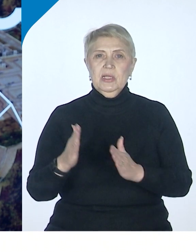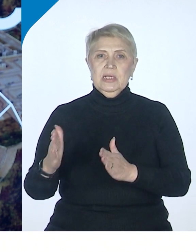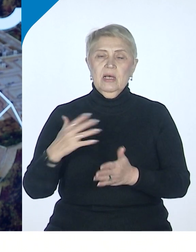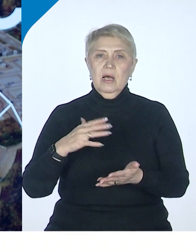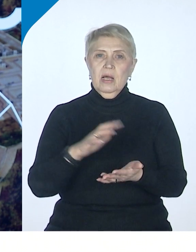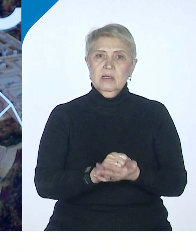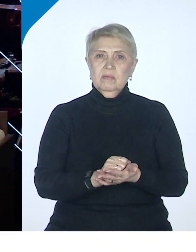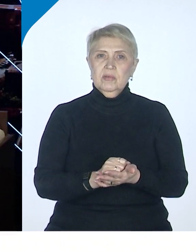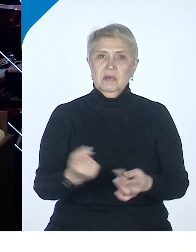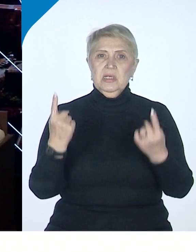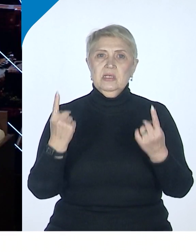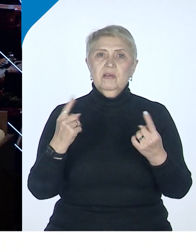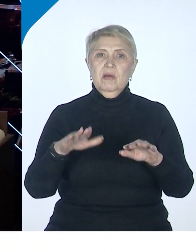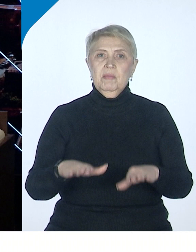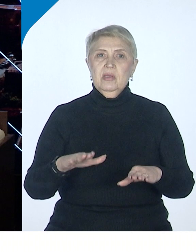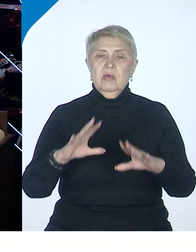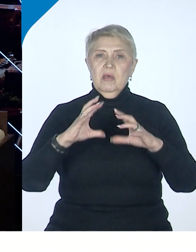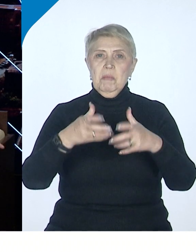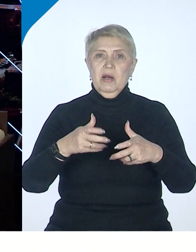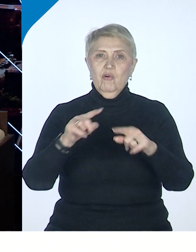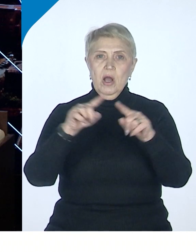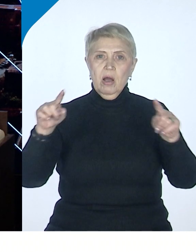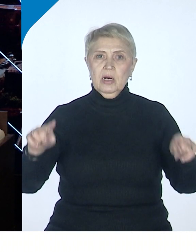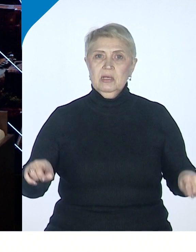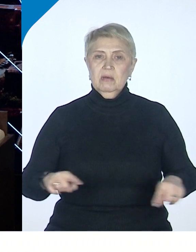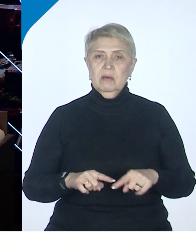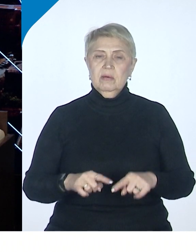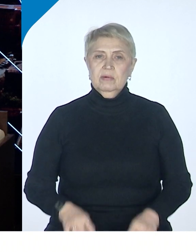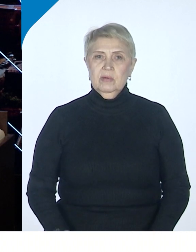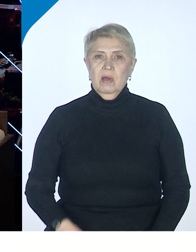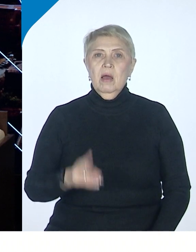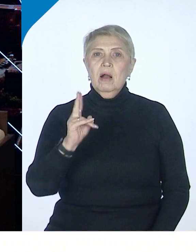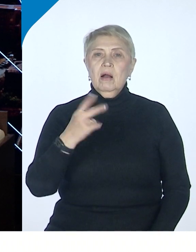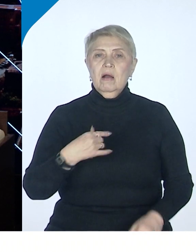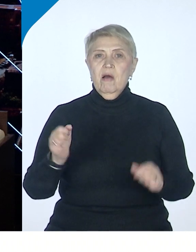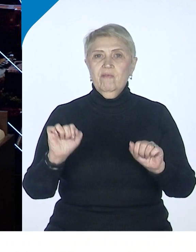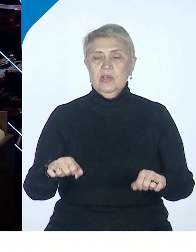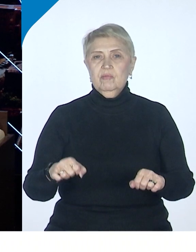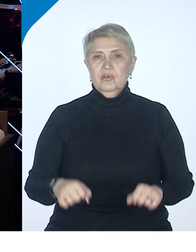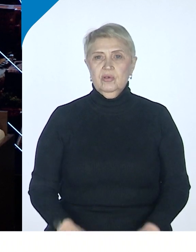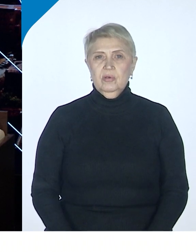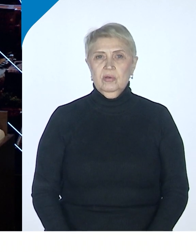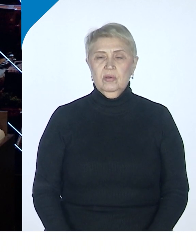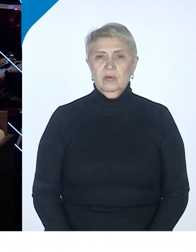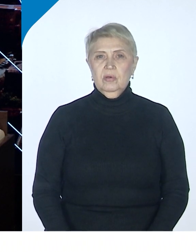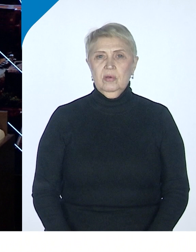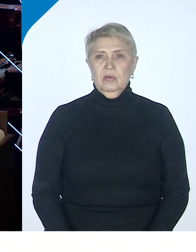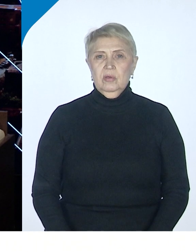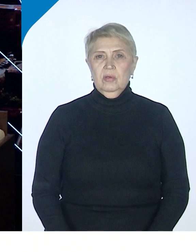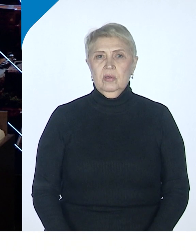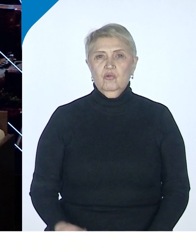значимое место на мировой карте? Как возможно, об этом тоже много говорят, именно крупный какой-то